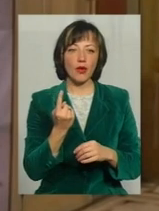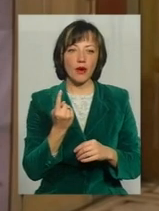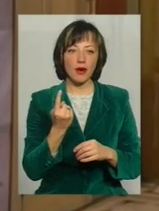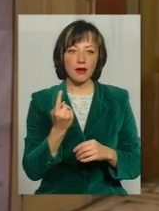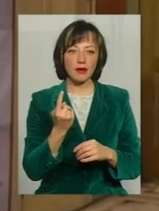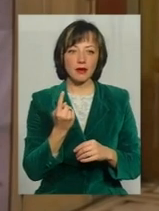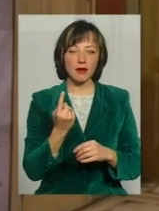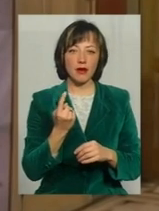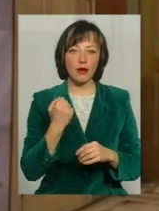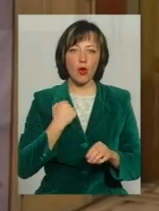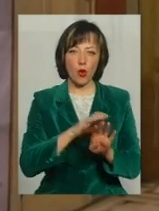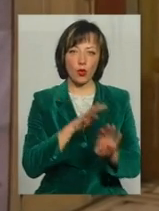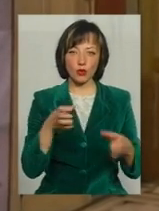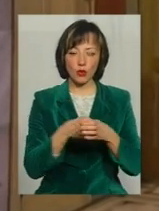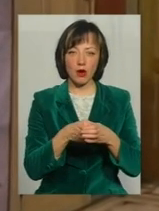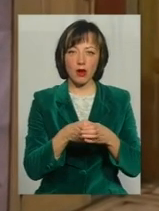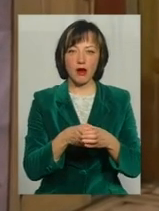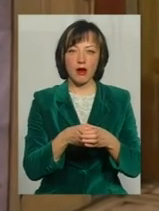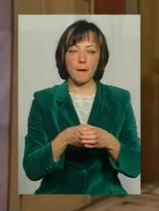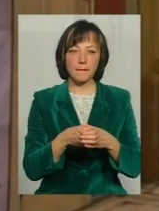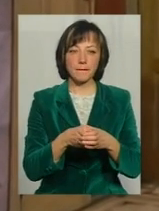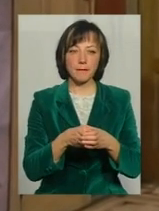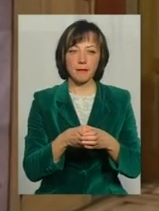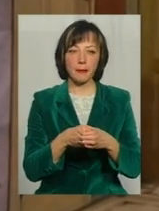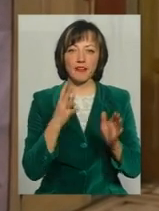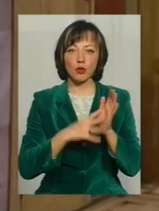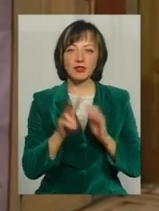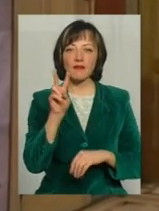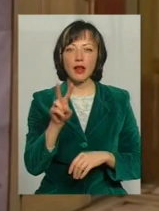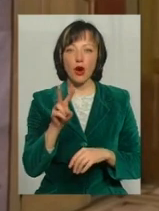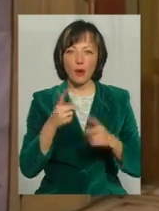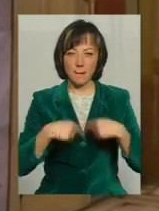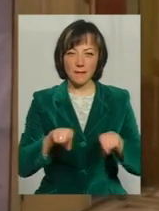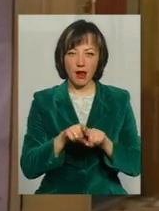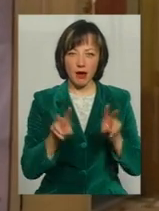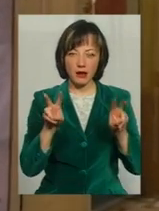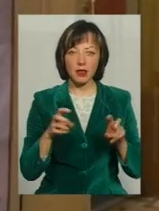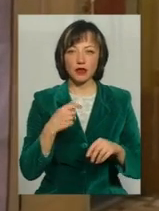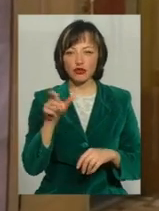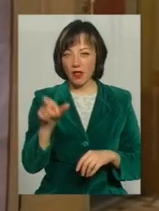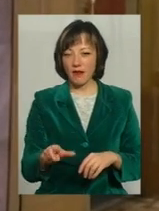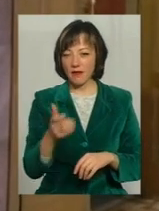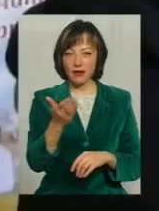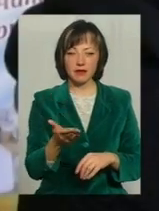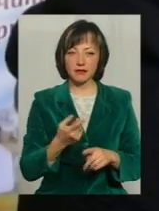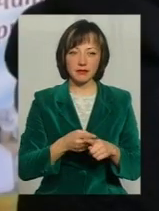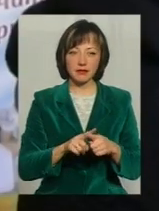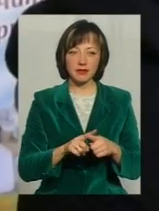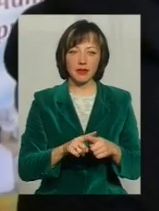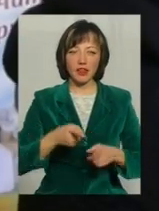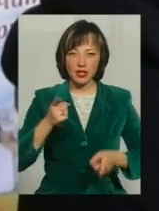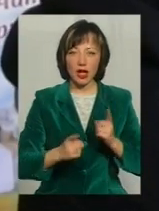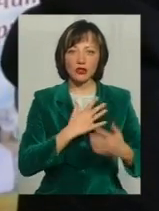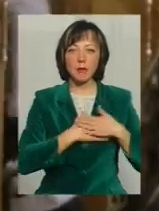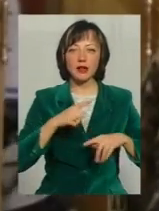В бойову роту 1 батальйона на 92-й бригаді Як людина Що я скажу Настоячий